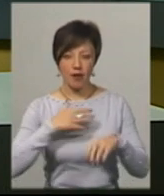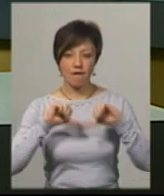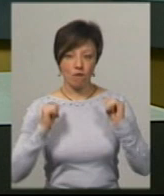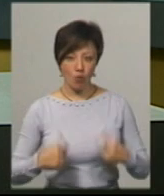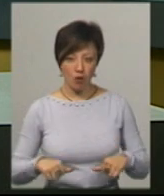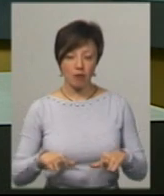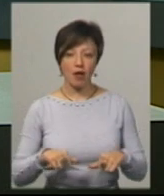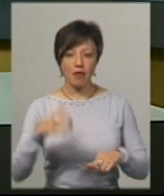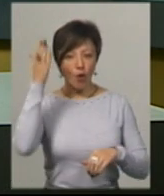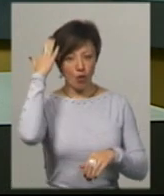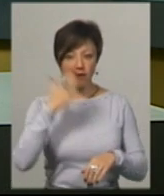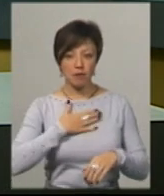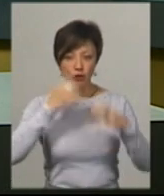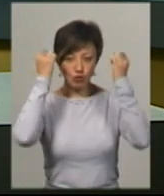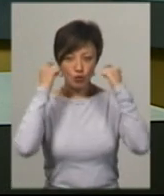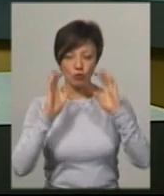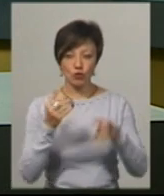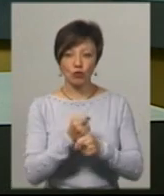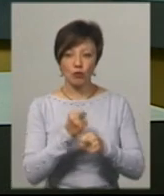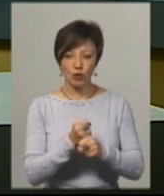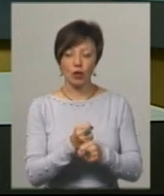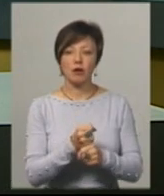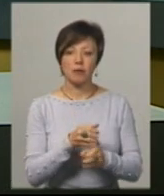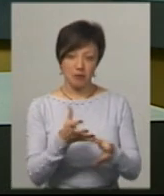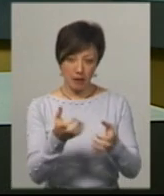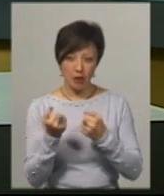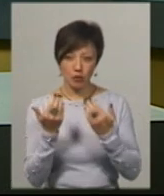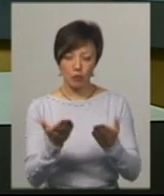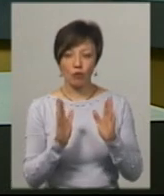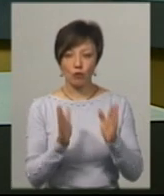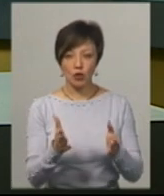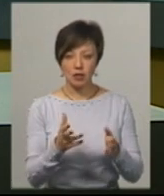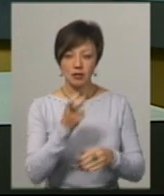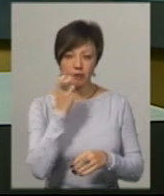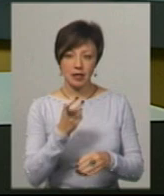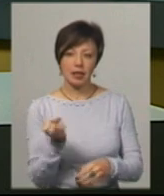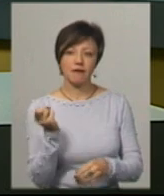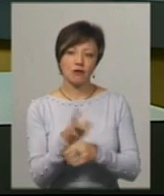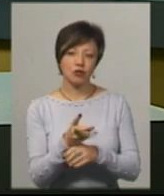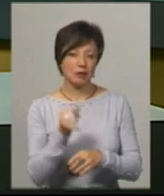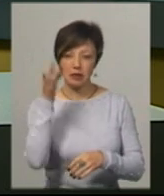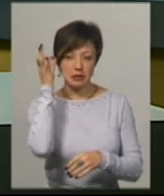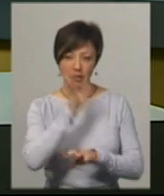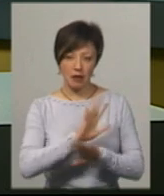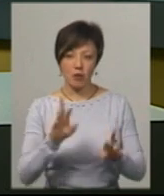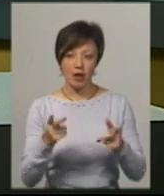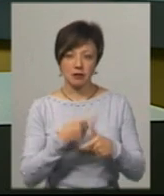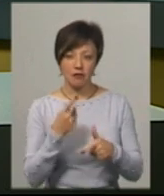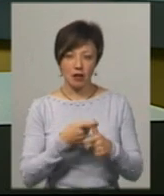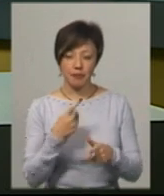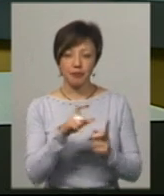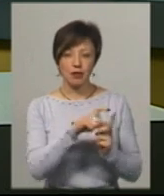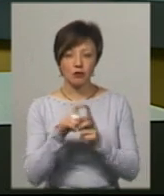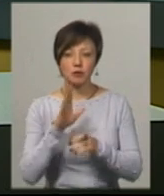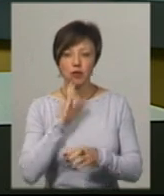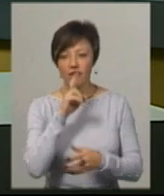формі, на голові у тебе мій шолом. Будеш робити роботу – приймемо тебе. Будеш смердіти – виженемо і не згадаємо, як звали». За словами